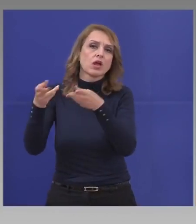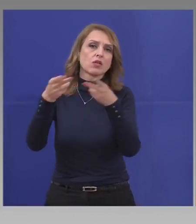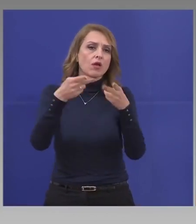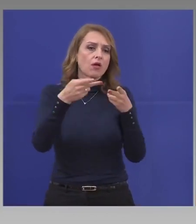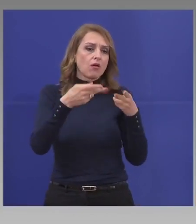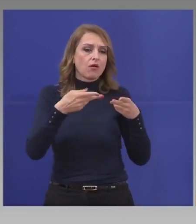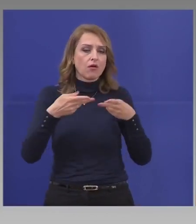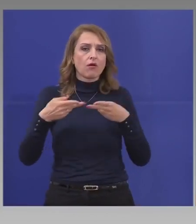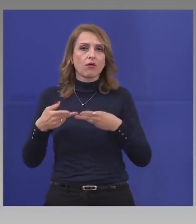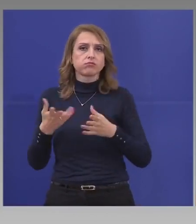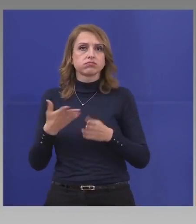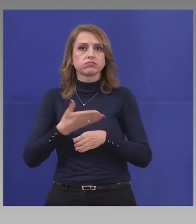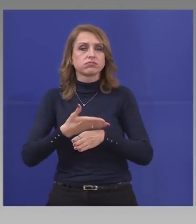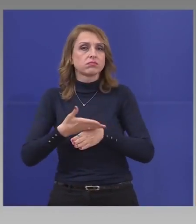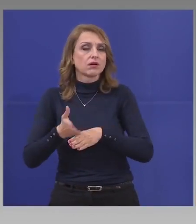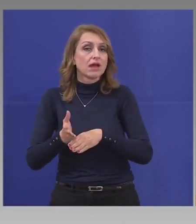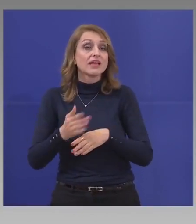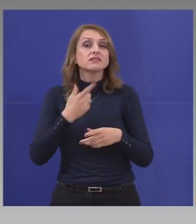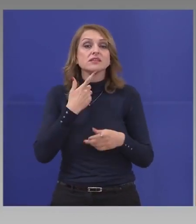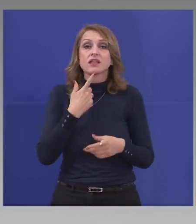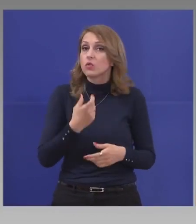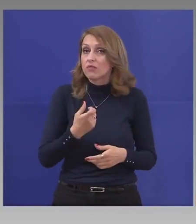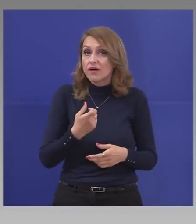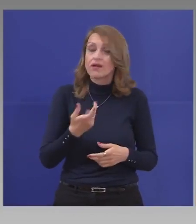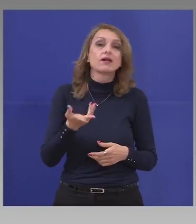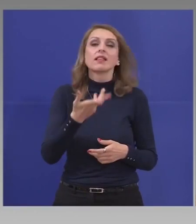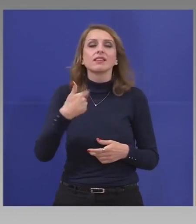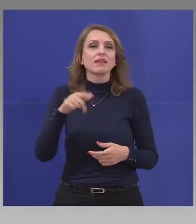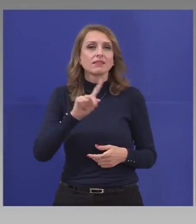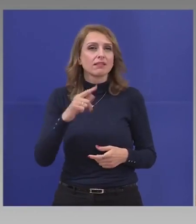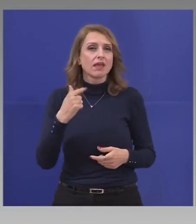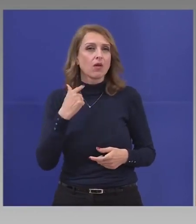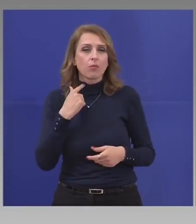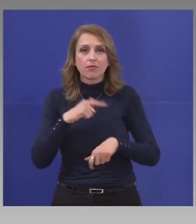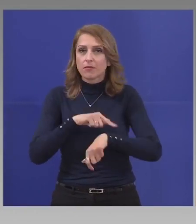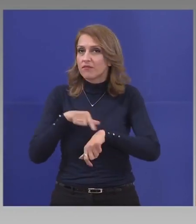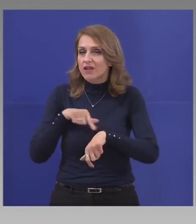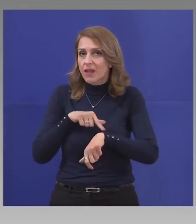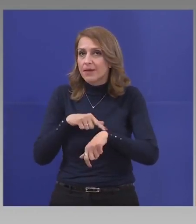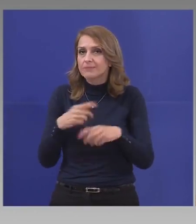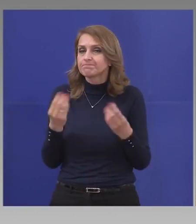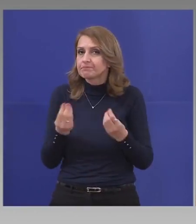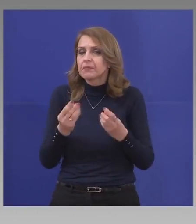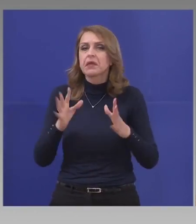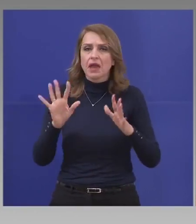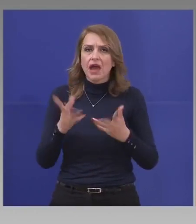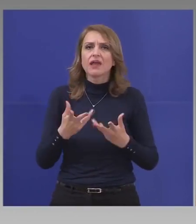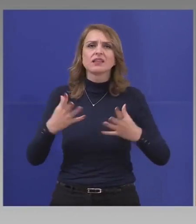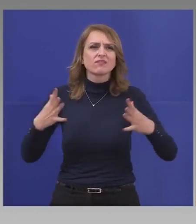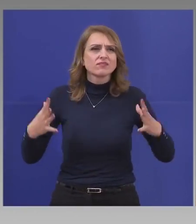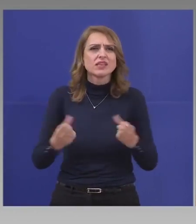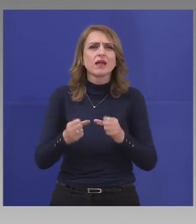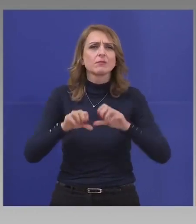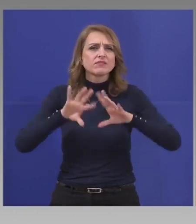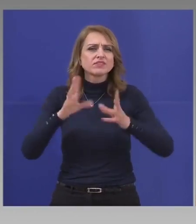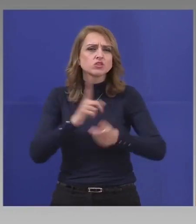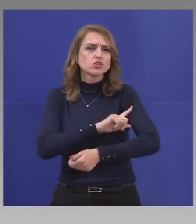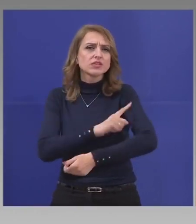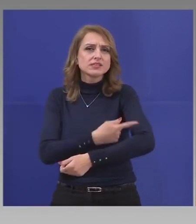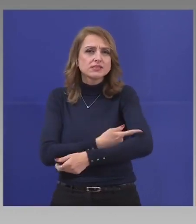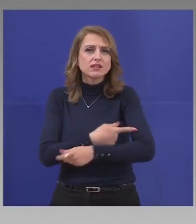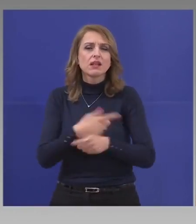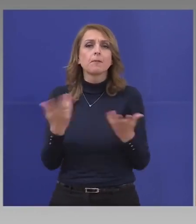въпрос, можем да го зададете всеки ден. И затова ние, за да не губиме време, мобилизирахме всички сили за маски, за